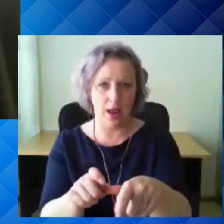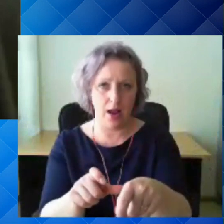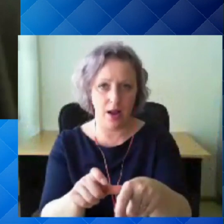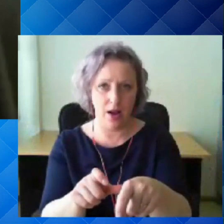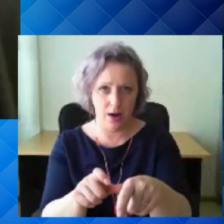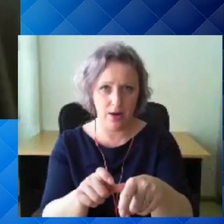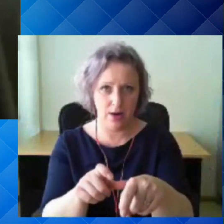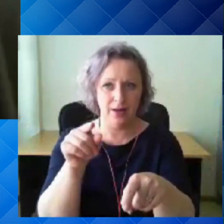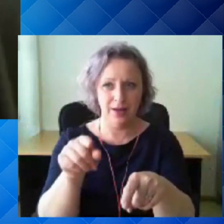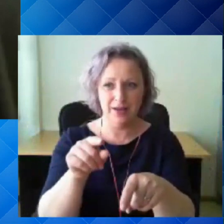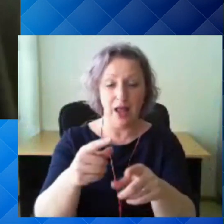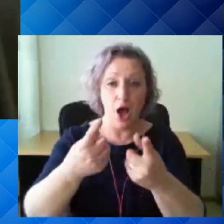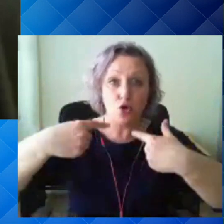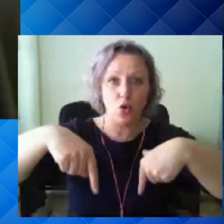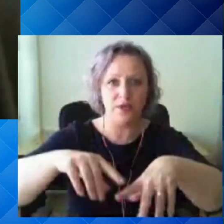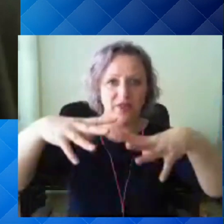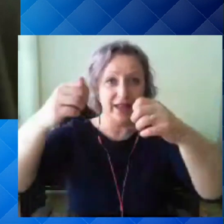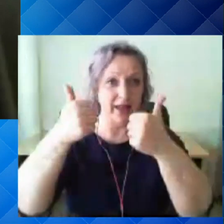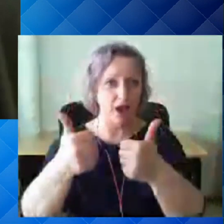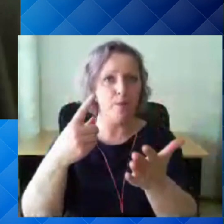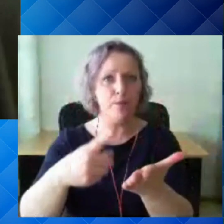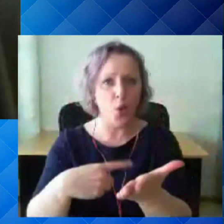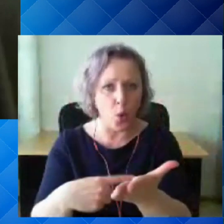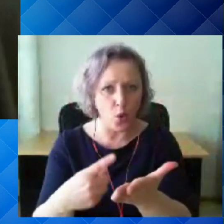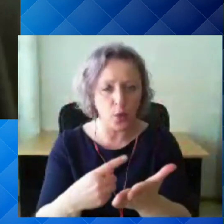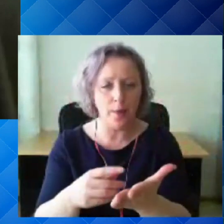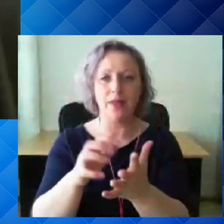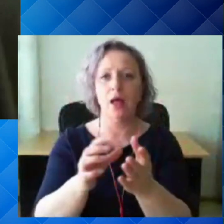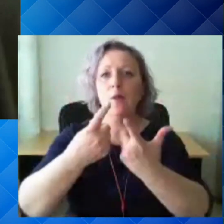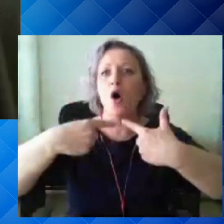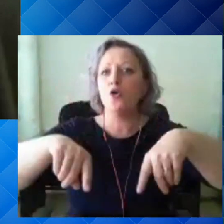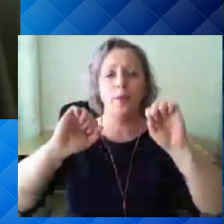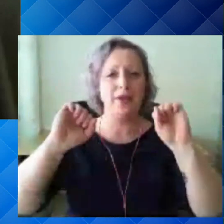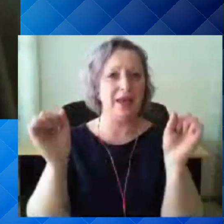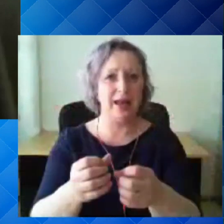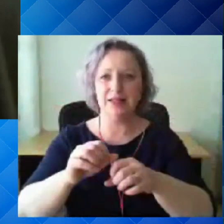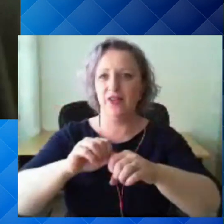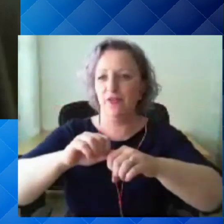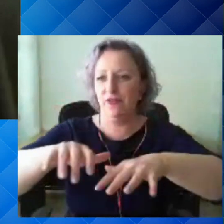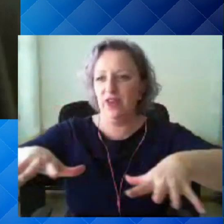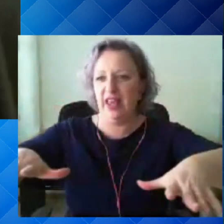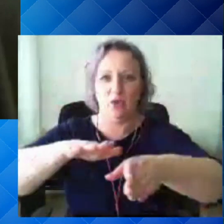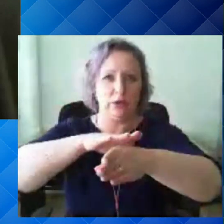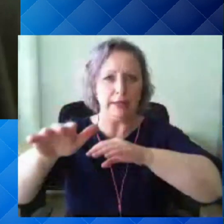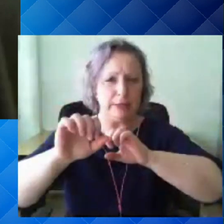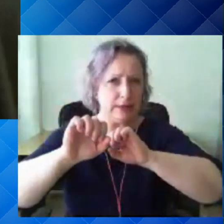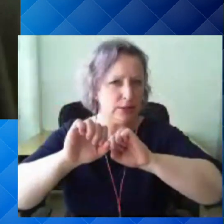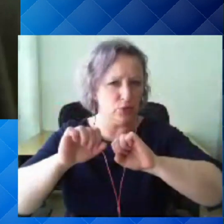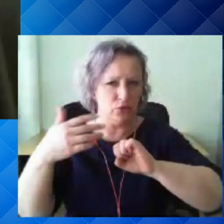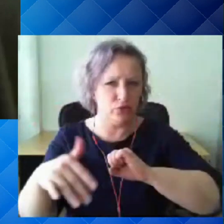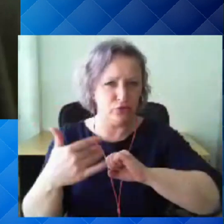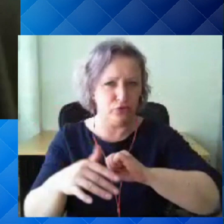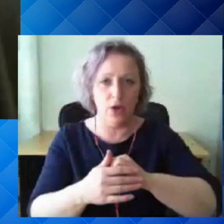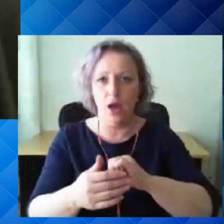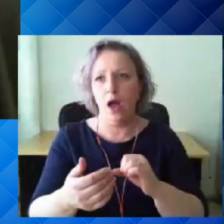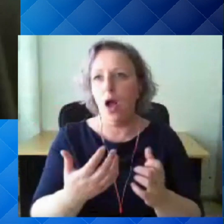ja seal puudub hea ventilatsioon, siis see ruum übris kiiresti selle viirusega täitub, siis ei ole enam vahe, kas on